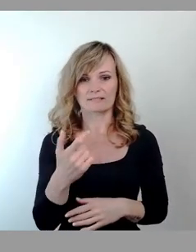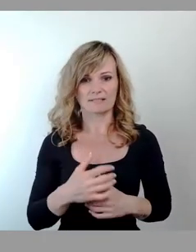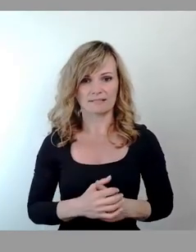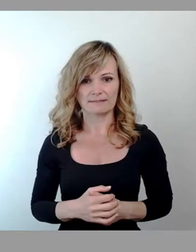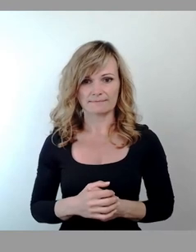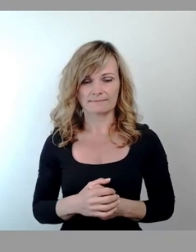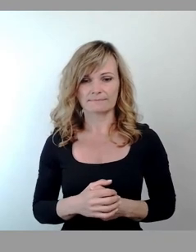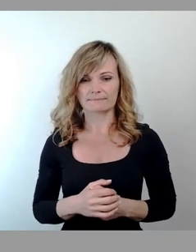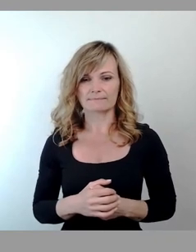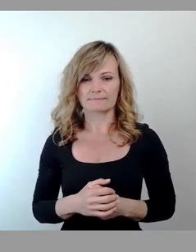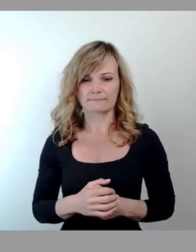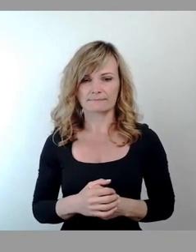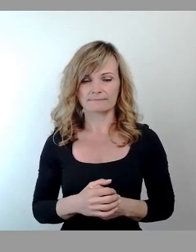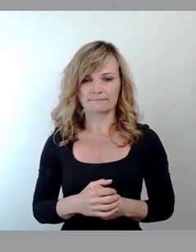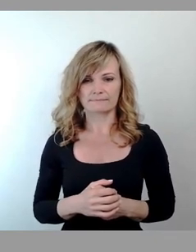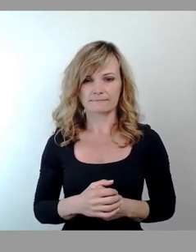Bitte.